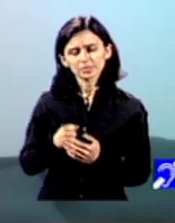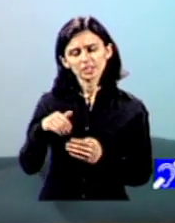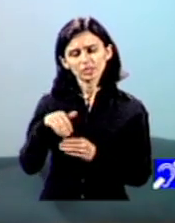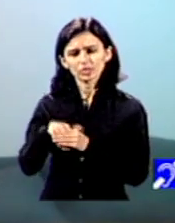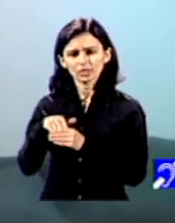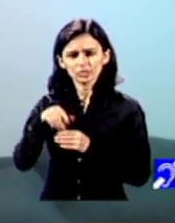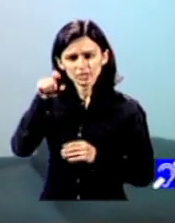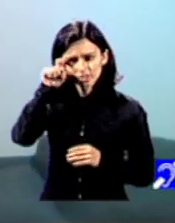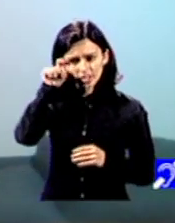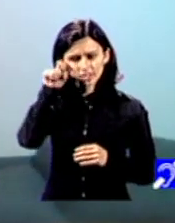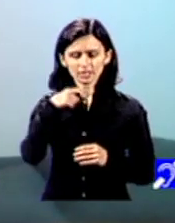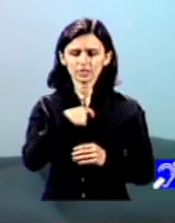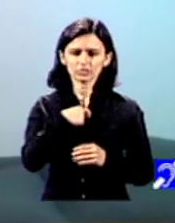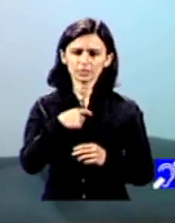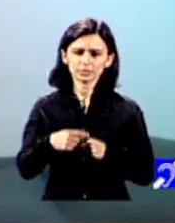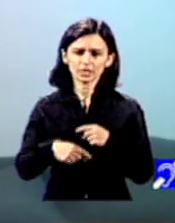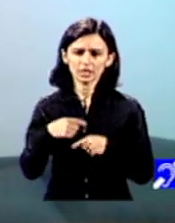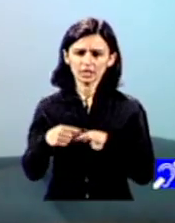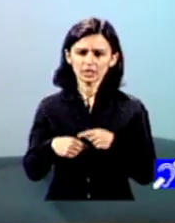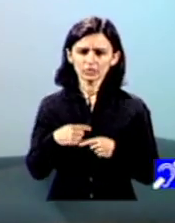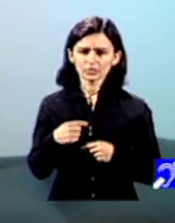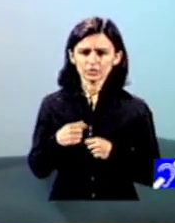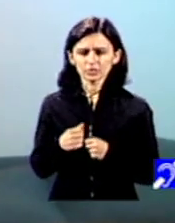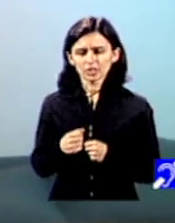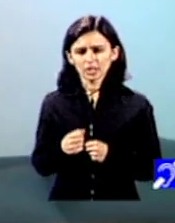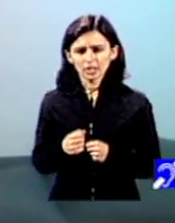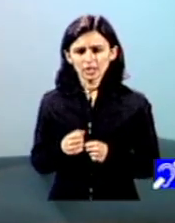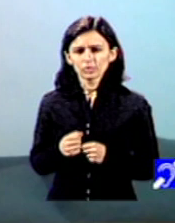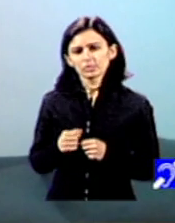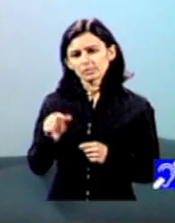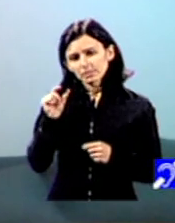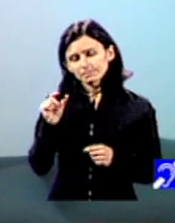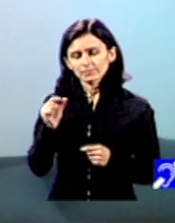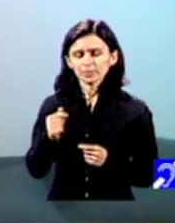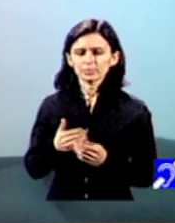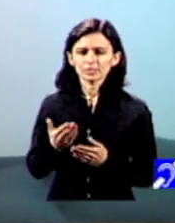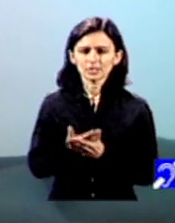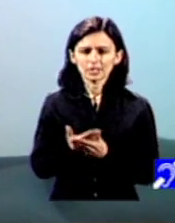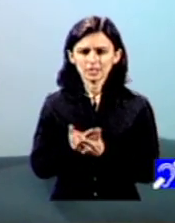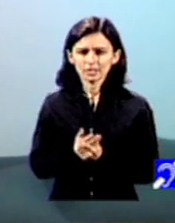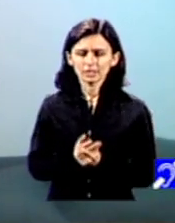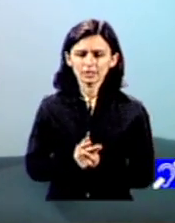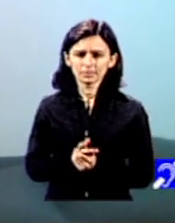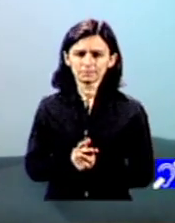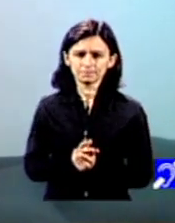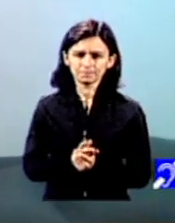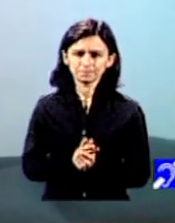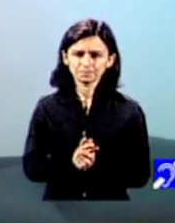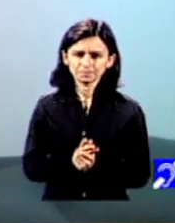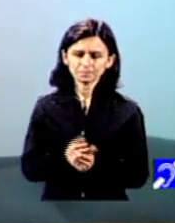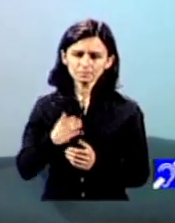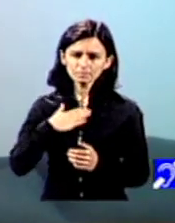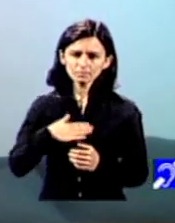vor putea funcționa într-un cadru mai relaxat să spunem așa aș dori să atenționez ONG-urile care